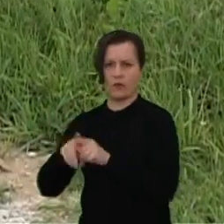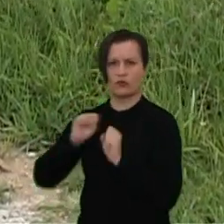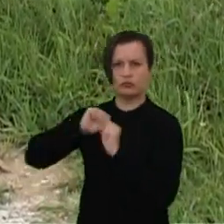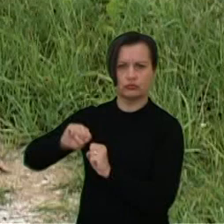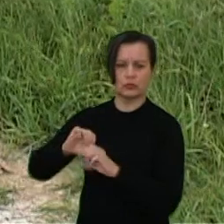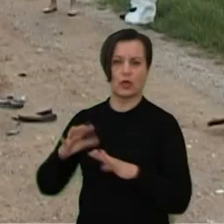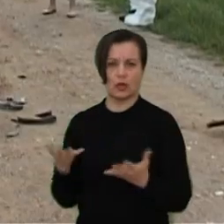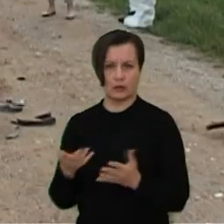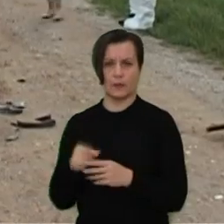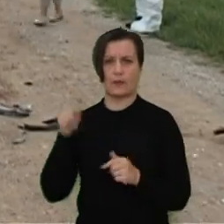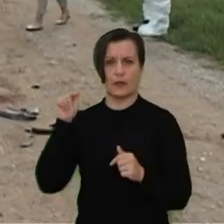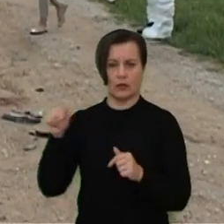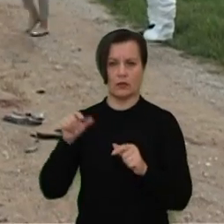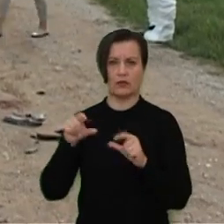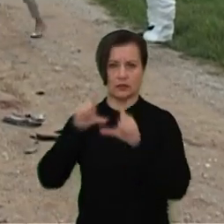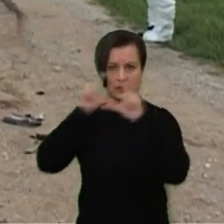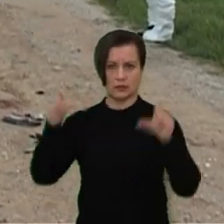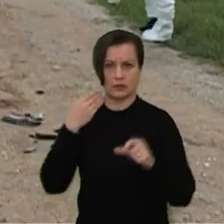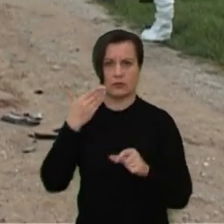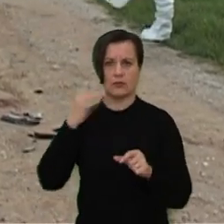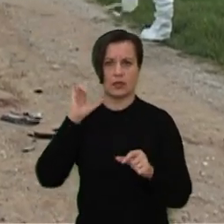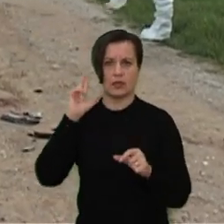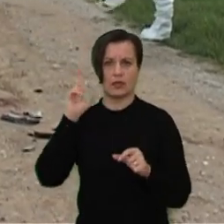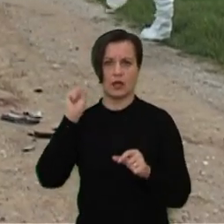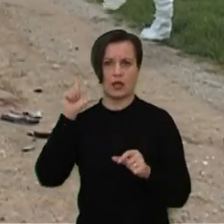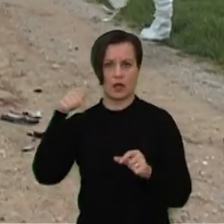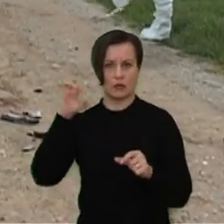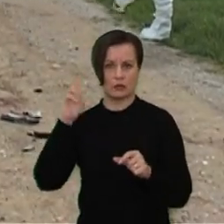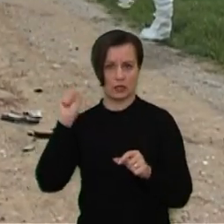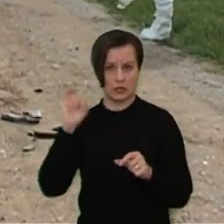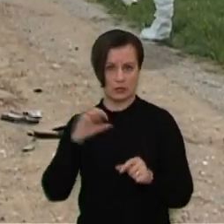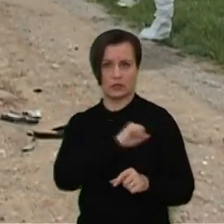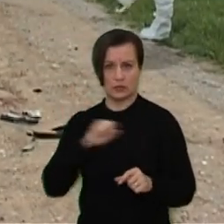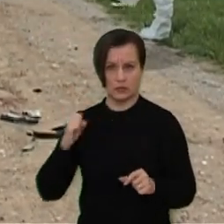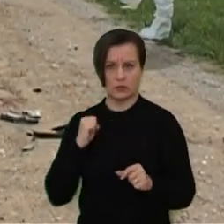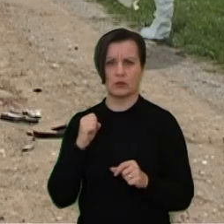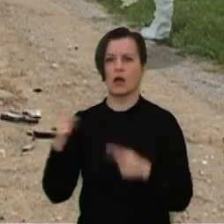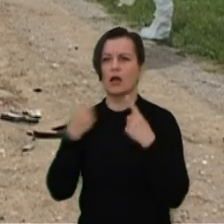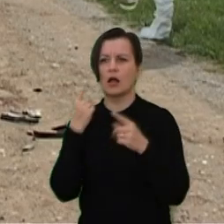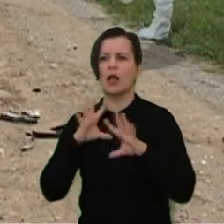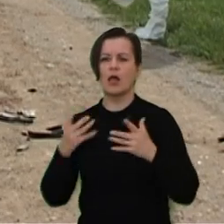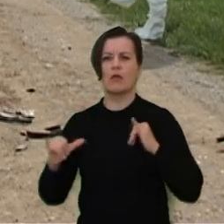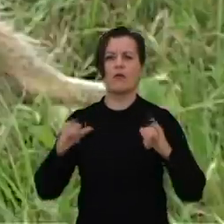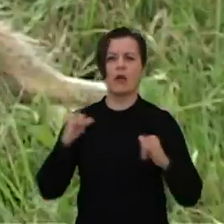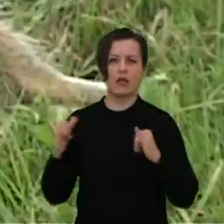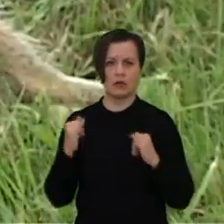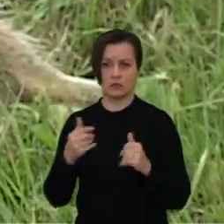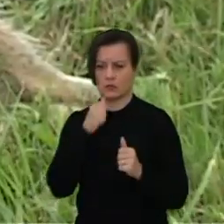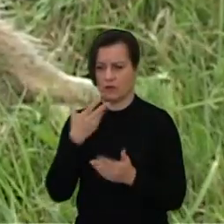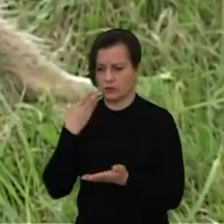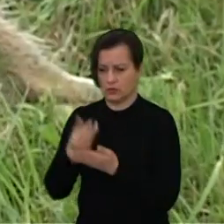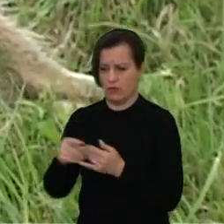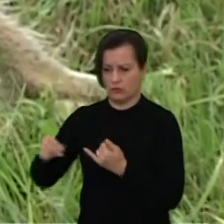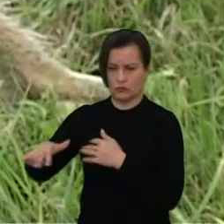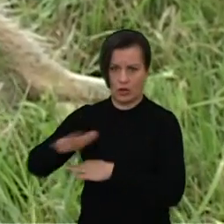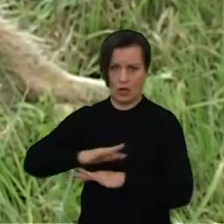vietose. Tačios įstaigos veterinarijos gydytojas Audrius Mikalauskas primena, kaip pelktis netikėtai miške ar savo dirbamoje